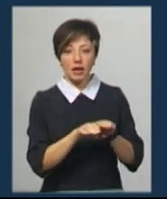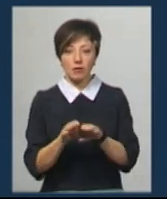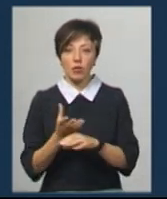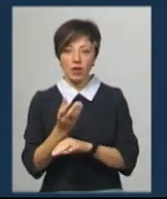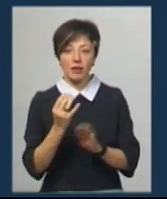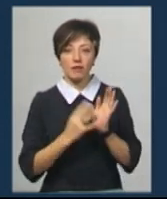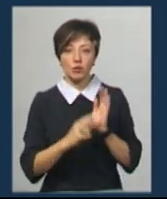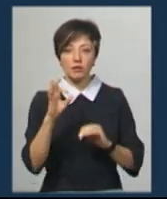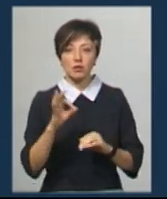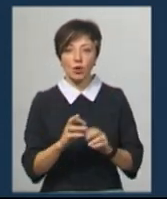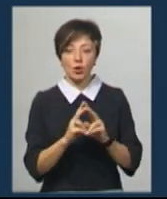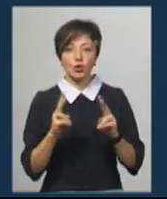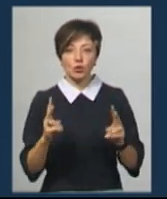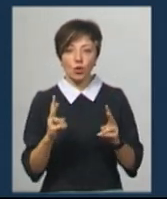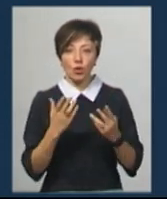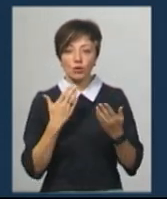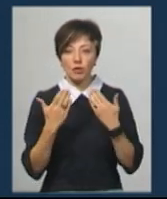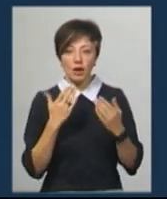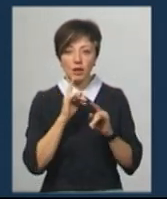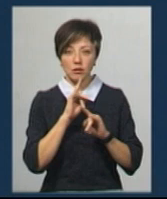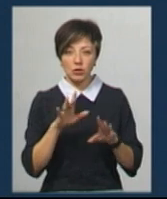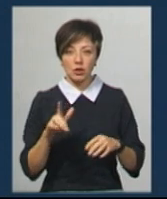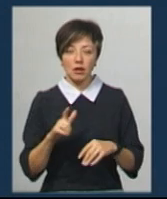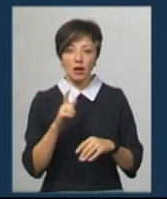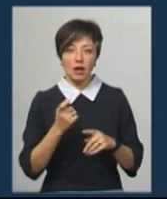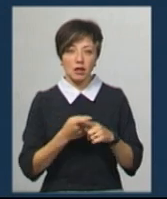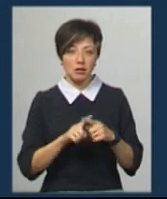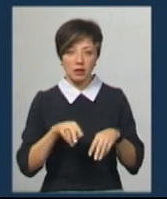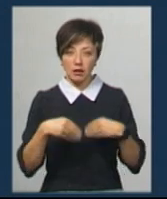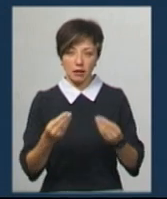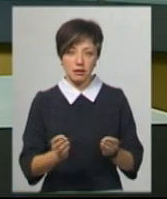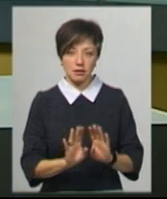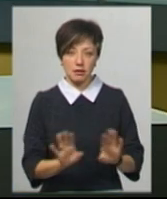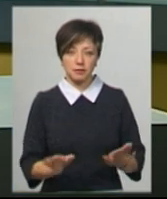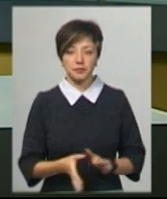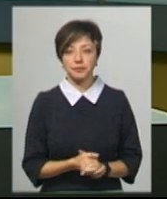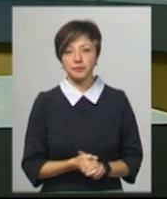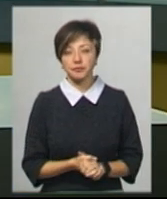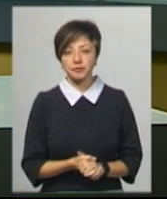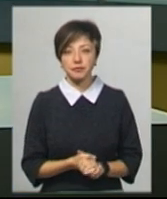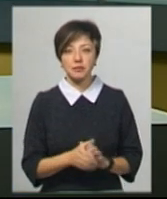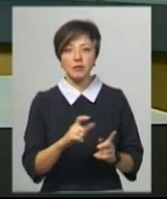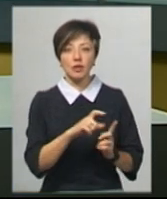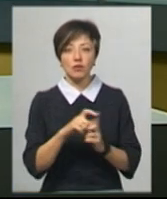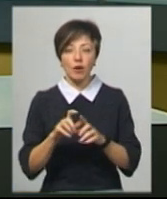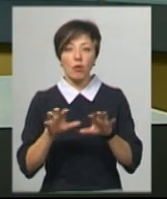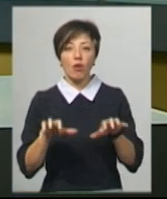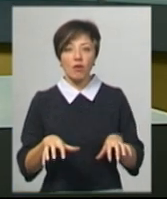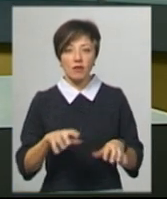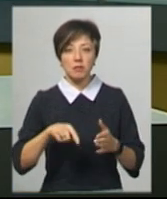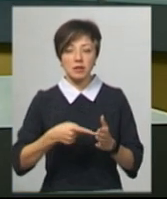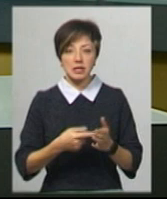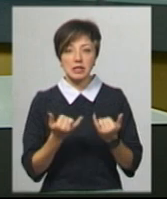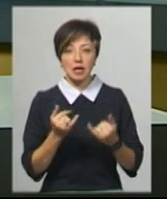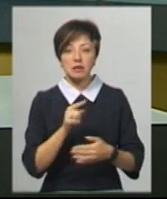в 90 відсотків, з ним ніхто розмови мати не буде і газ ніхто йому не дасть. За словами Михайла Полудюка, зараз